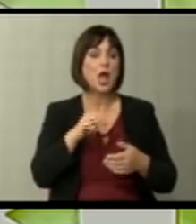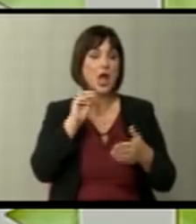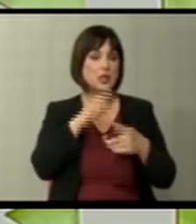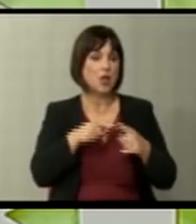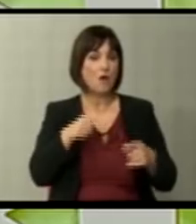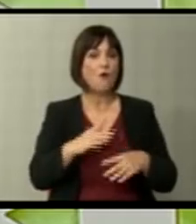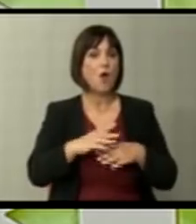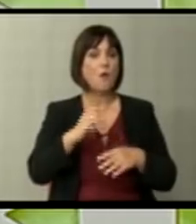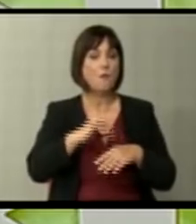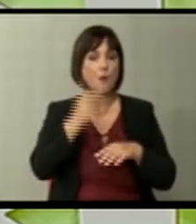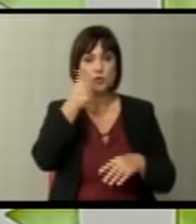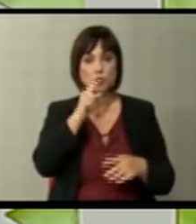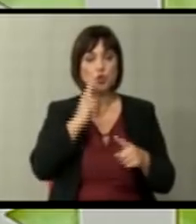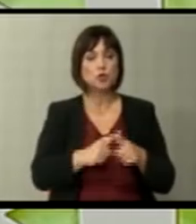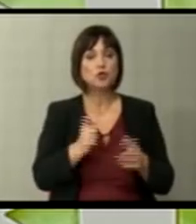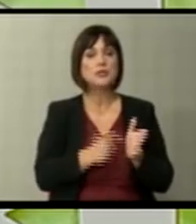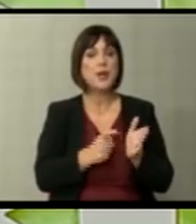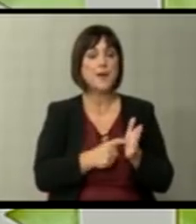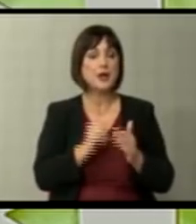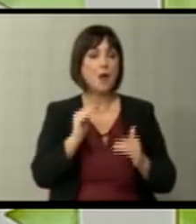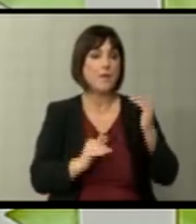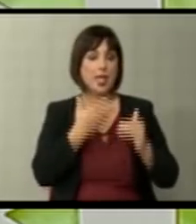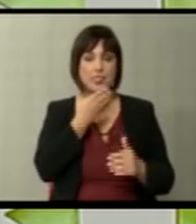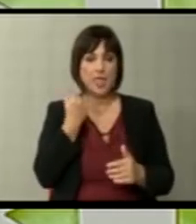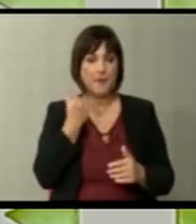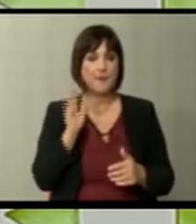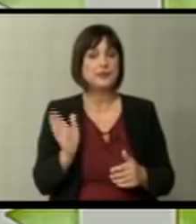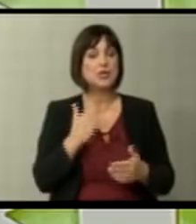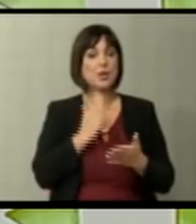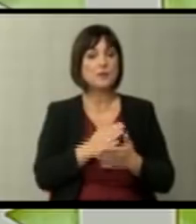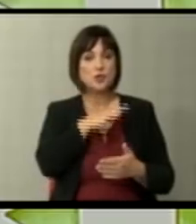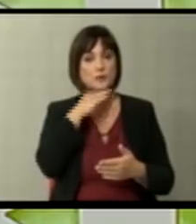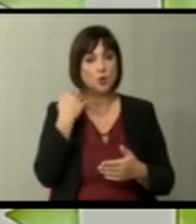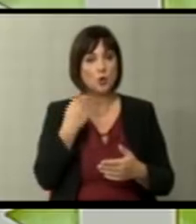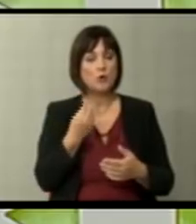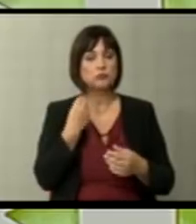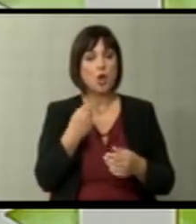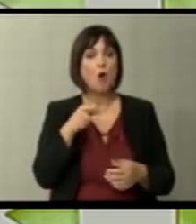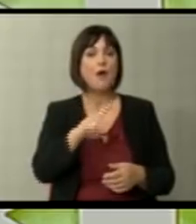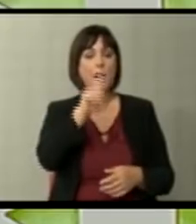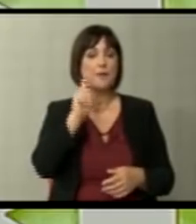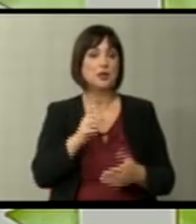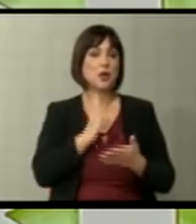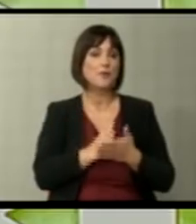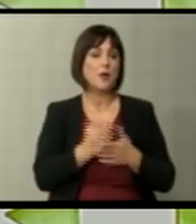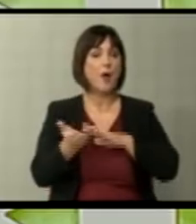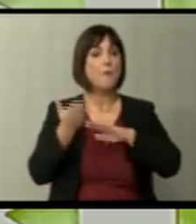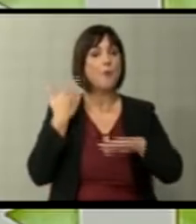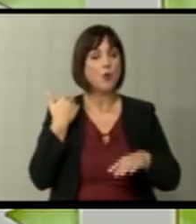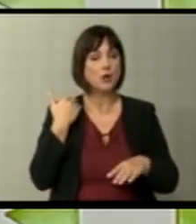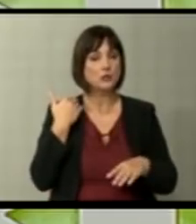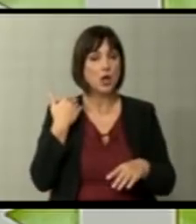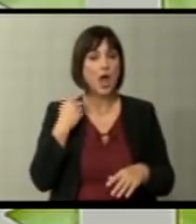овој момент што точно се бара од методологијата немам. Секако ќе беше многу поопортуно ова прашање да бидеше поставено порано,